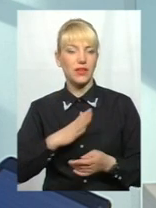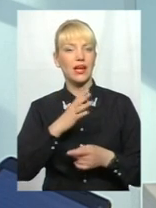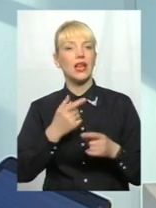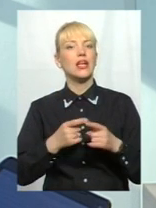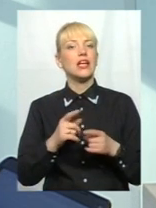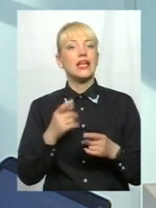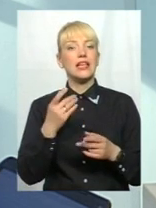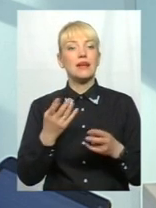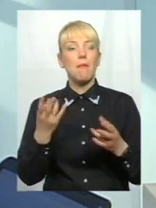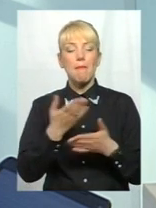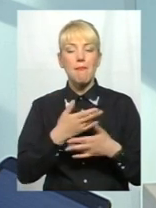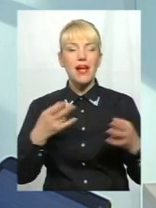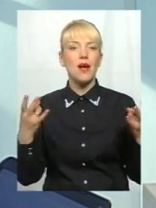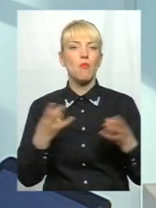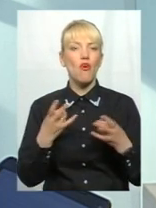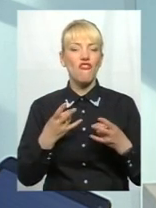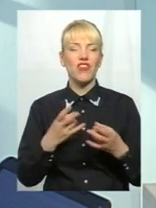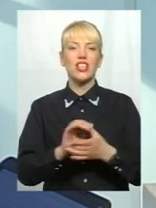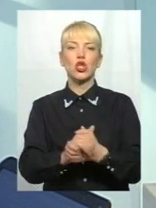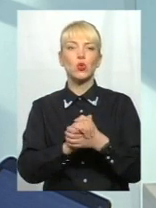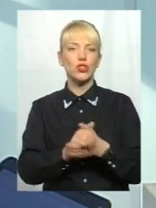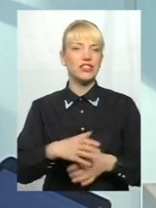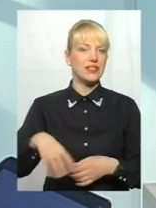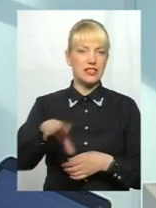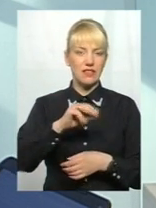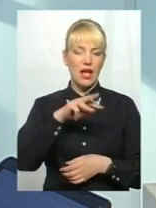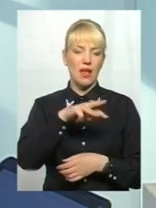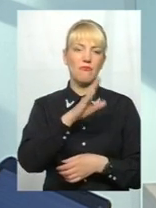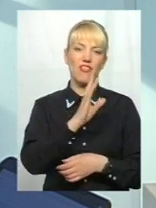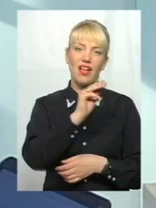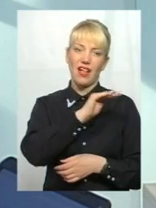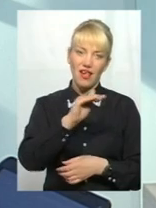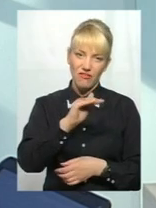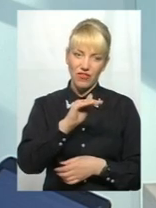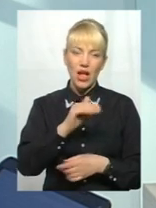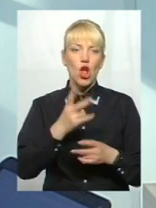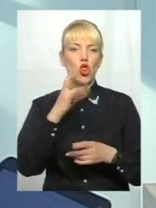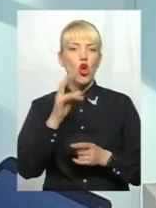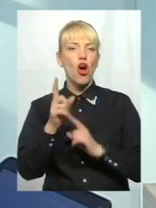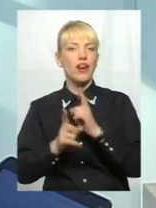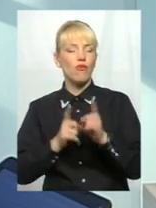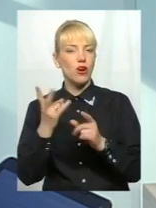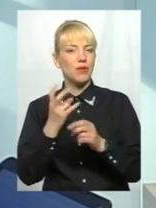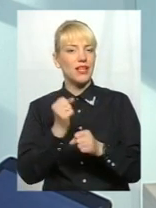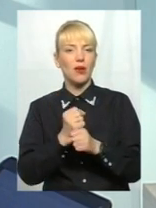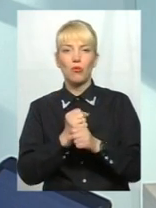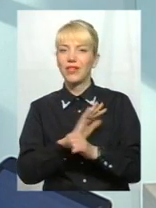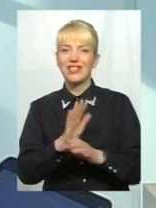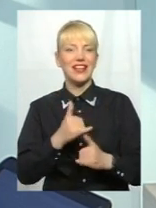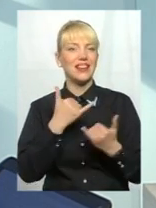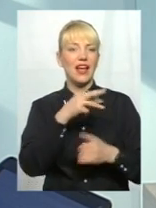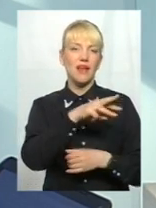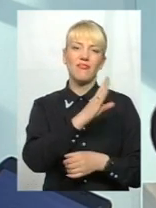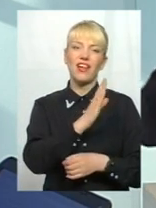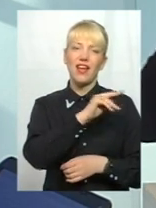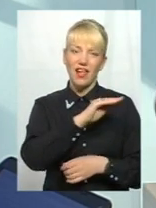мусимо дружити з усіма, із МВФом, тому числі. Але реформи треба не для МВФ робити, і не для Америки, чи для Європи, як раніше для Росії. Реформи треба